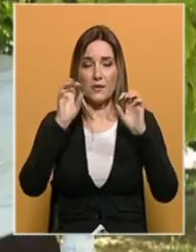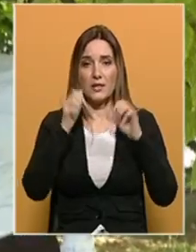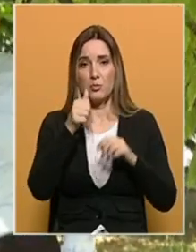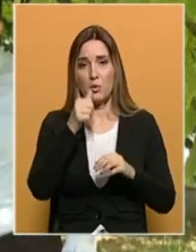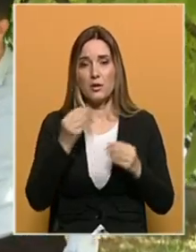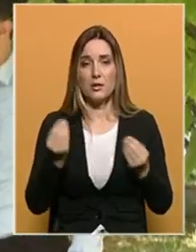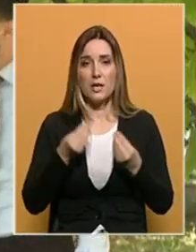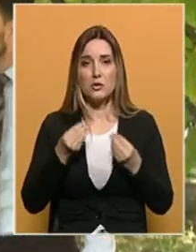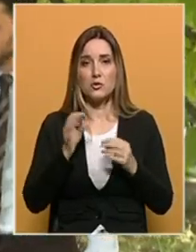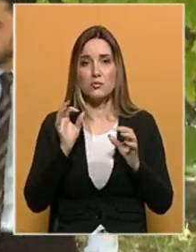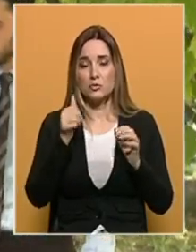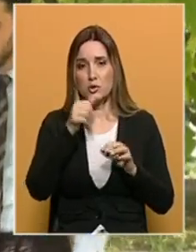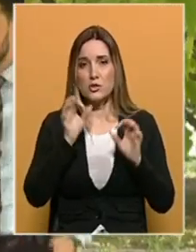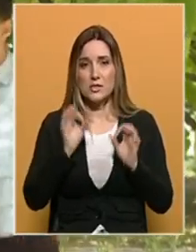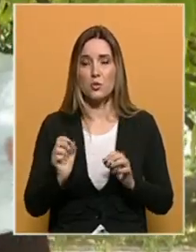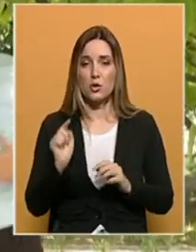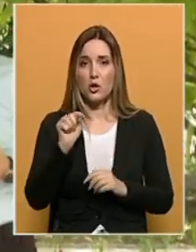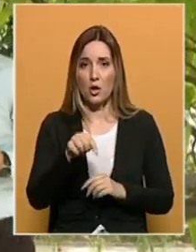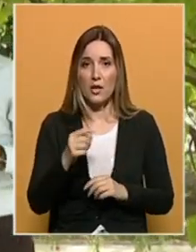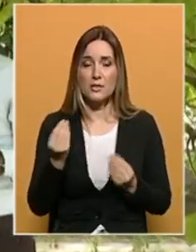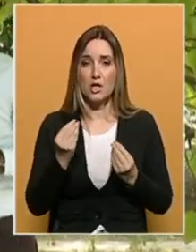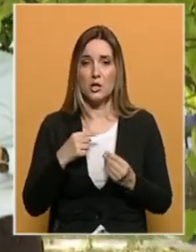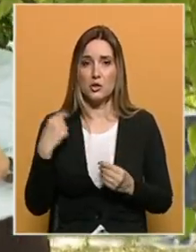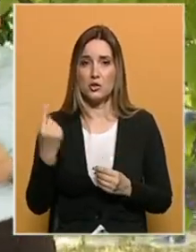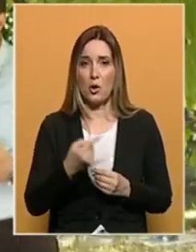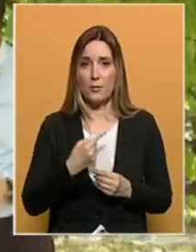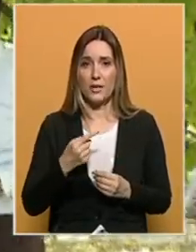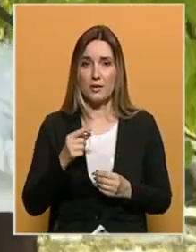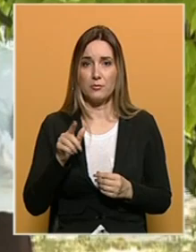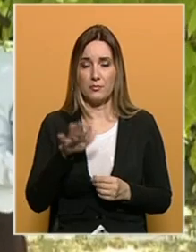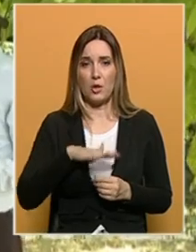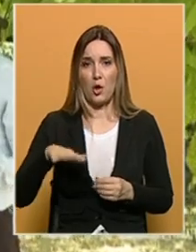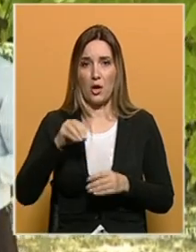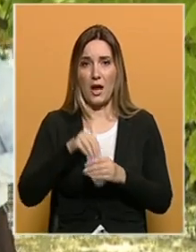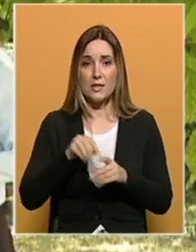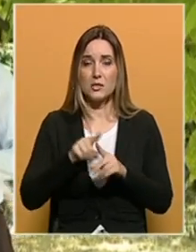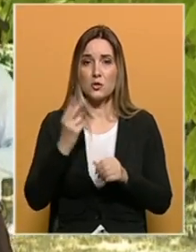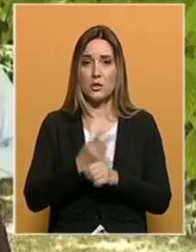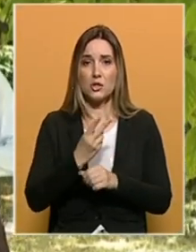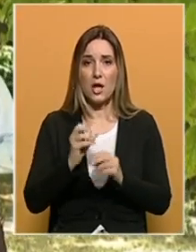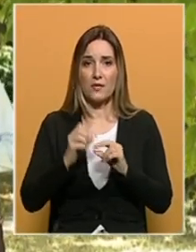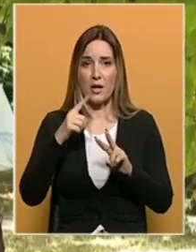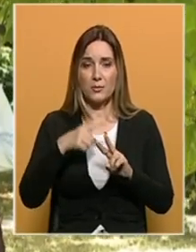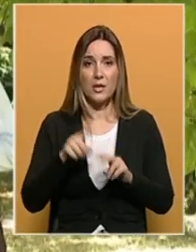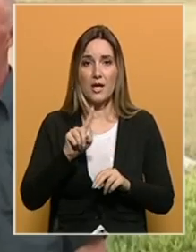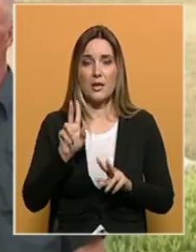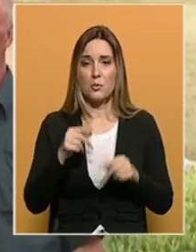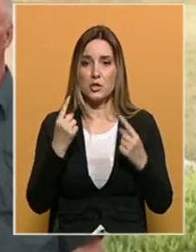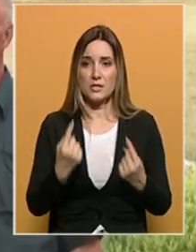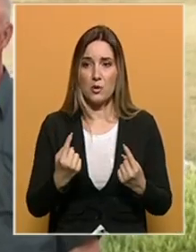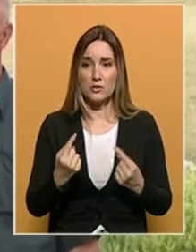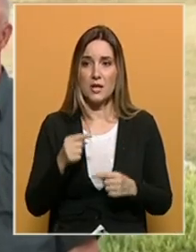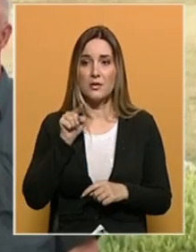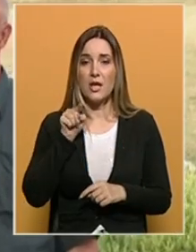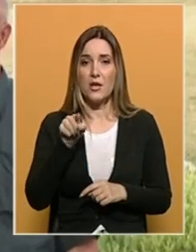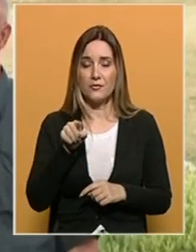kao nešto što sigurno dolazi, nešto što mi, lokalci, pa i čitava država Bosne i Etcogona ne može zaustaviti. Vi